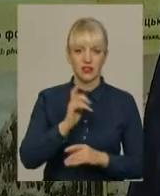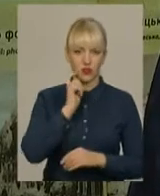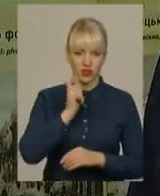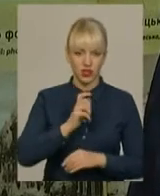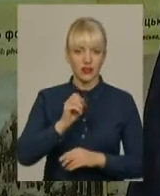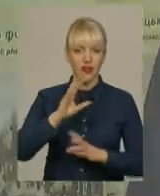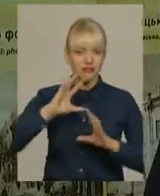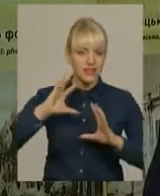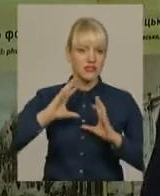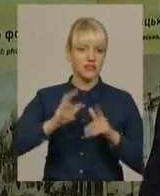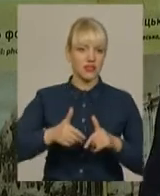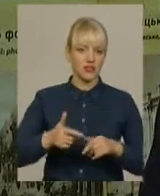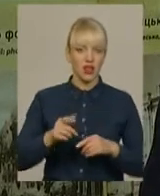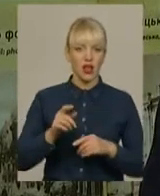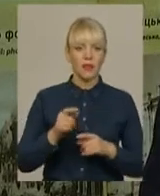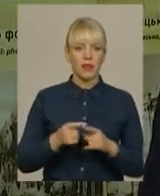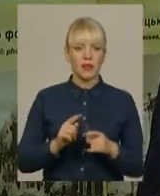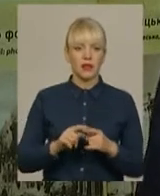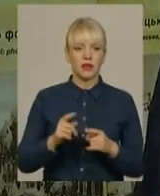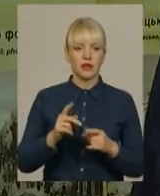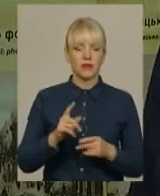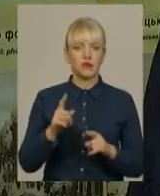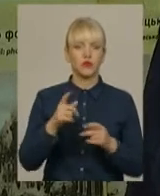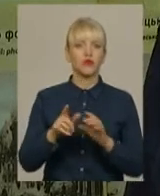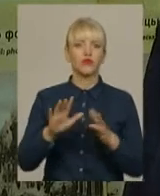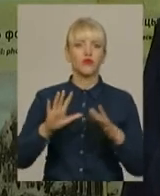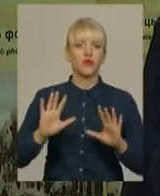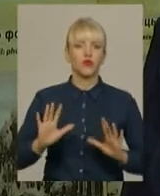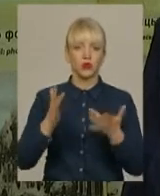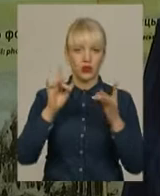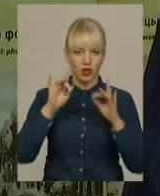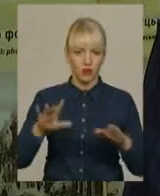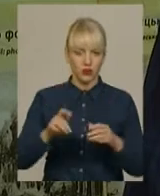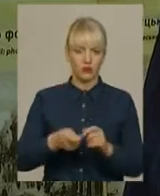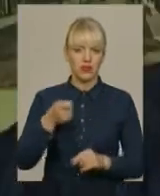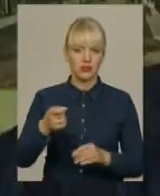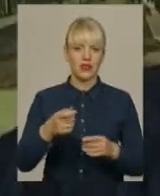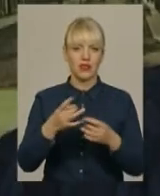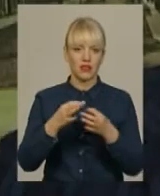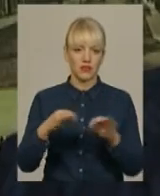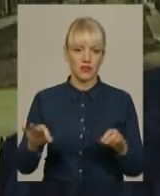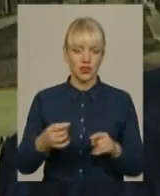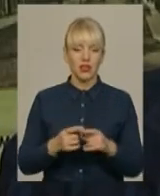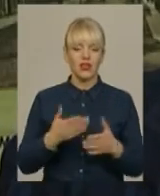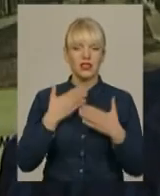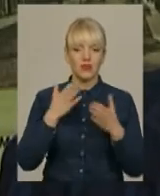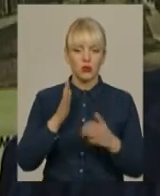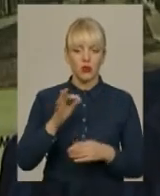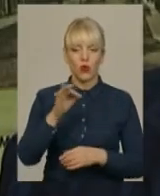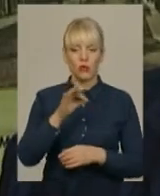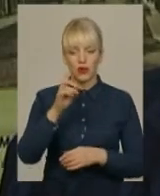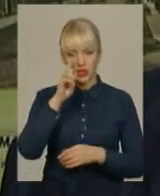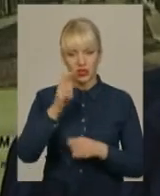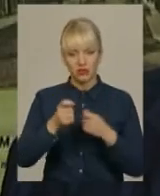композитор. Раптом подає заяву. Звернення про звільнення посадовців найближчим часом надійде в облраду, адміністрацію та